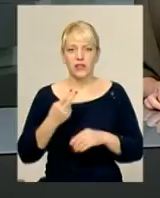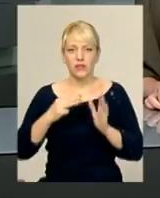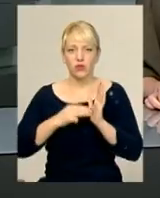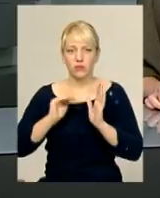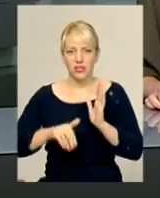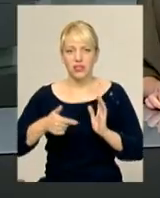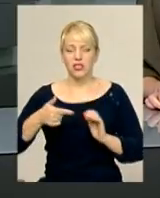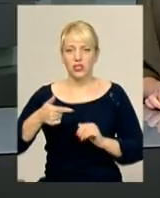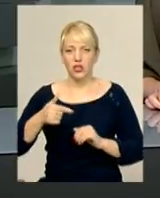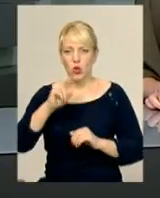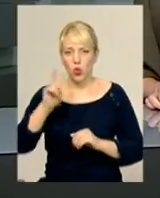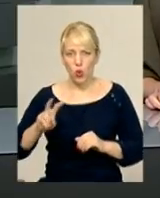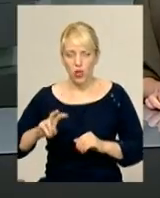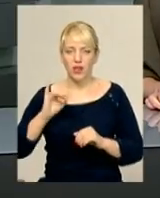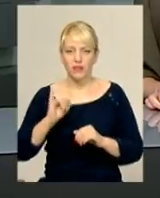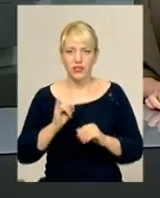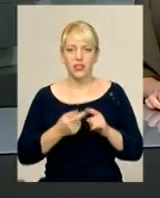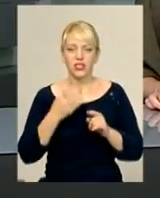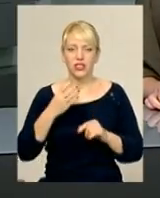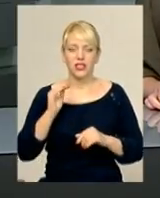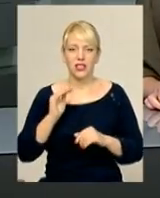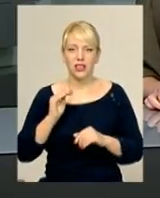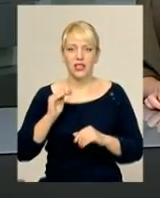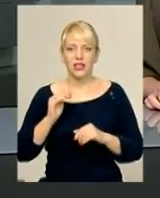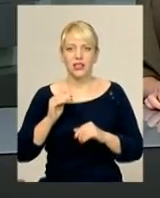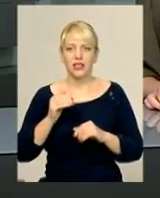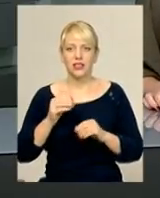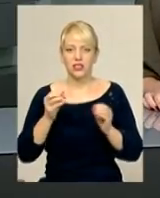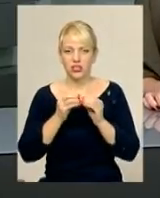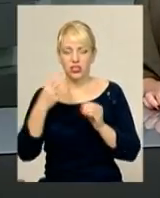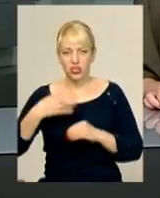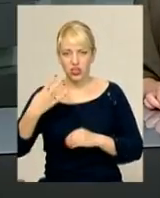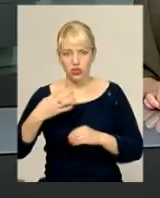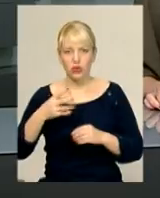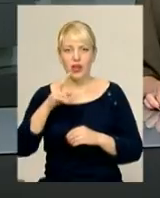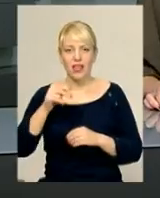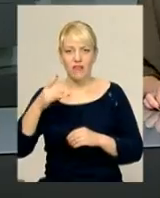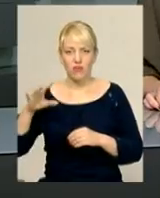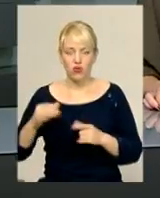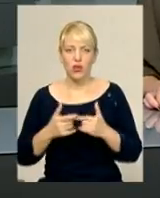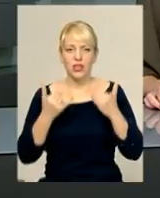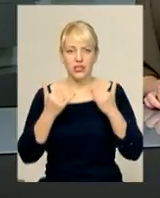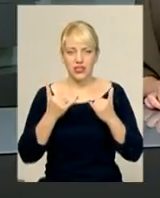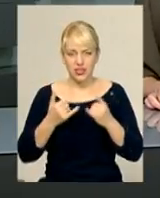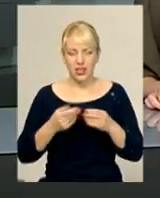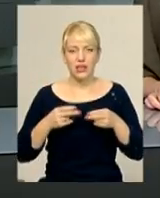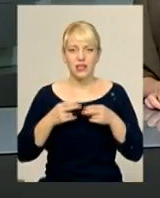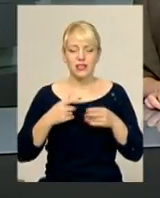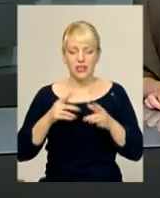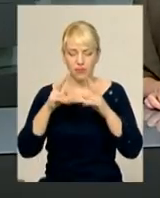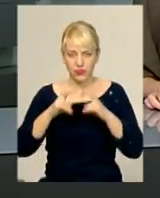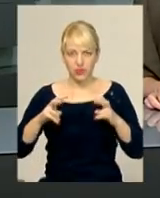та 4 десятки євро. За попередніми даними, чоловік займався валютними операціями. Наразі слідчі дії тривають,